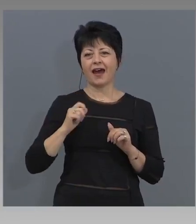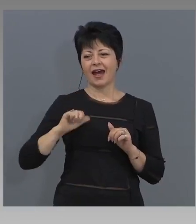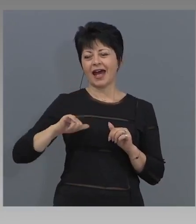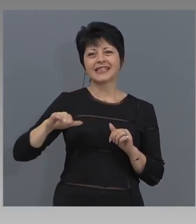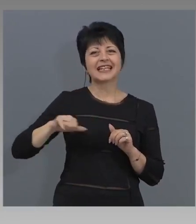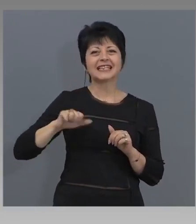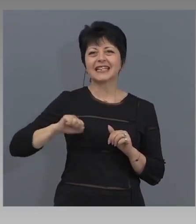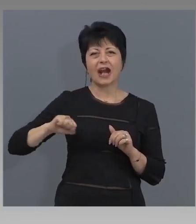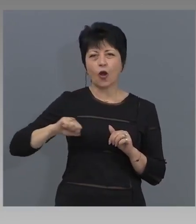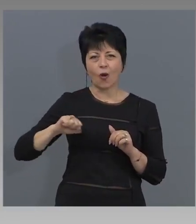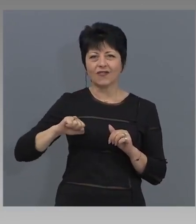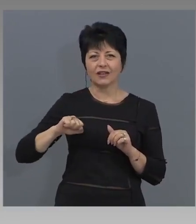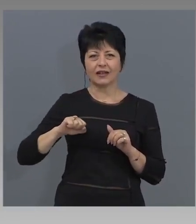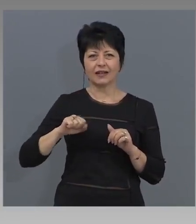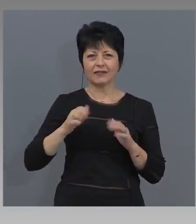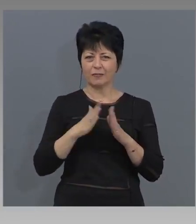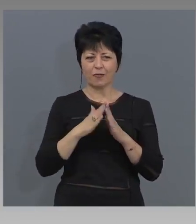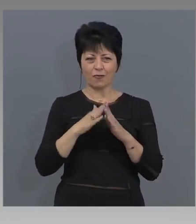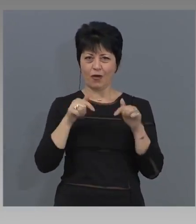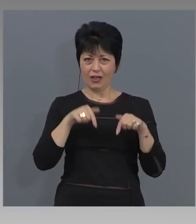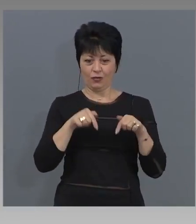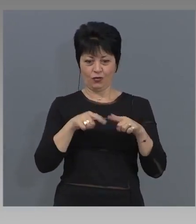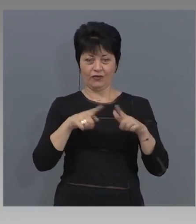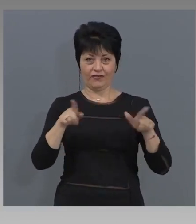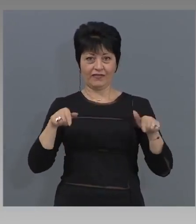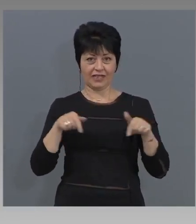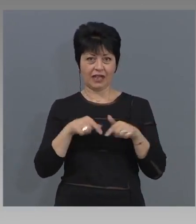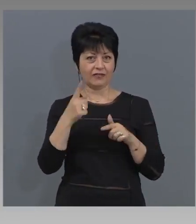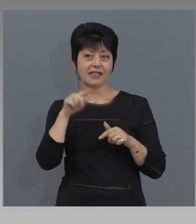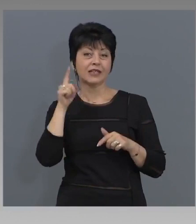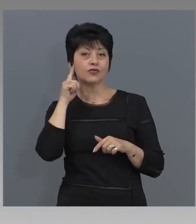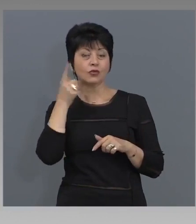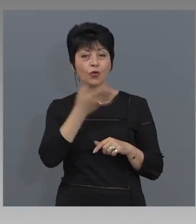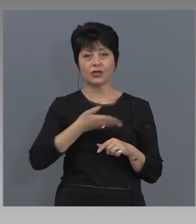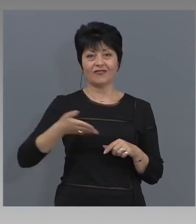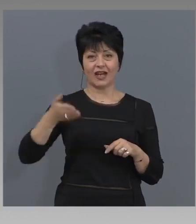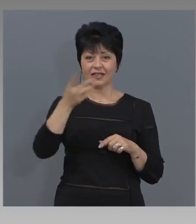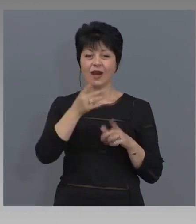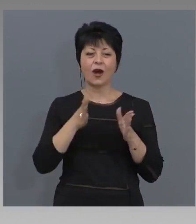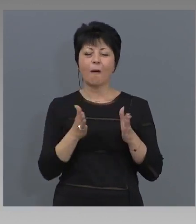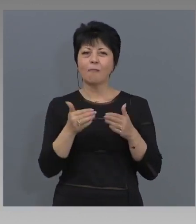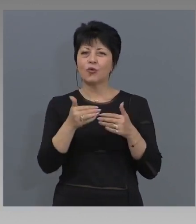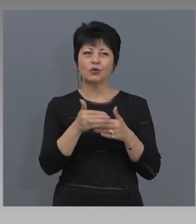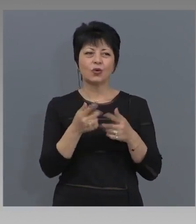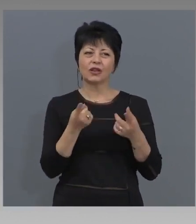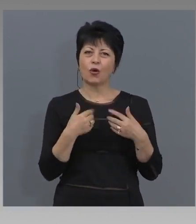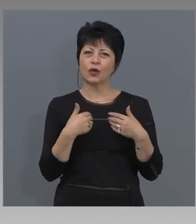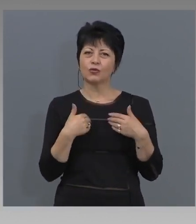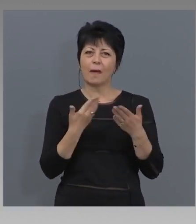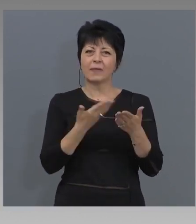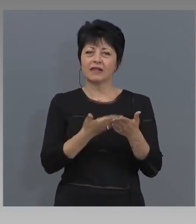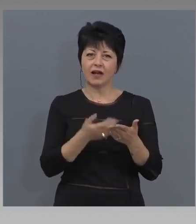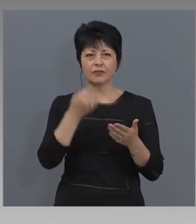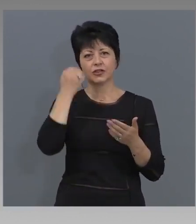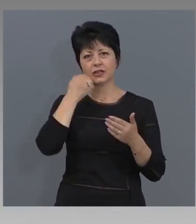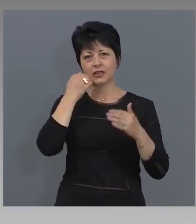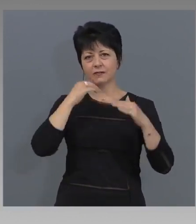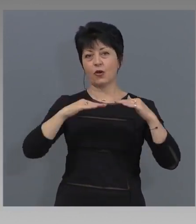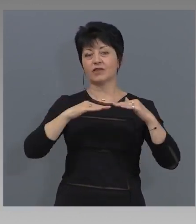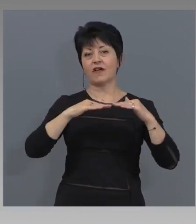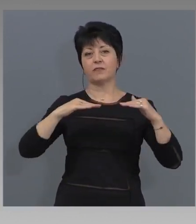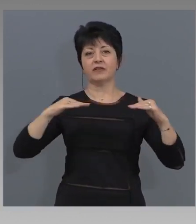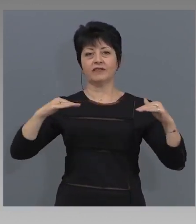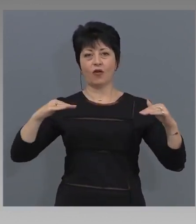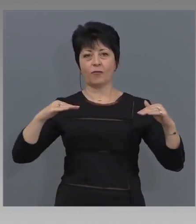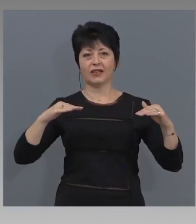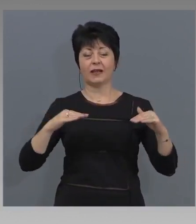беше чуто през вас и продукта, който предлагаме, ще бъде ползан в тази платформа. Основната му цел на